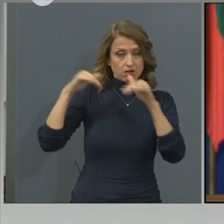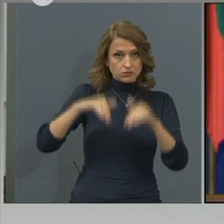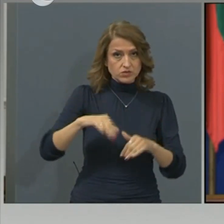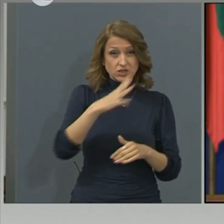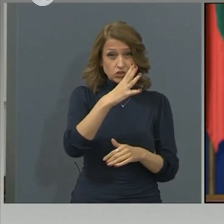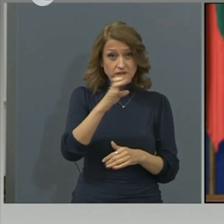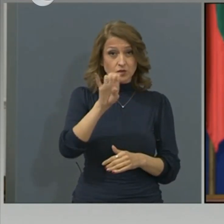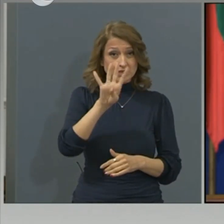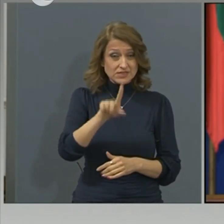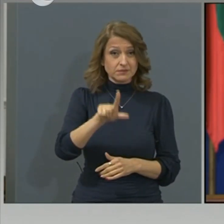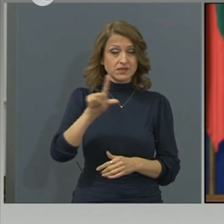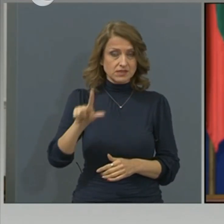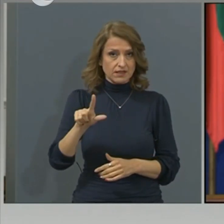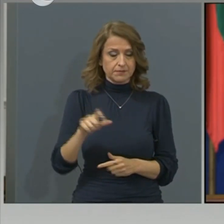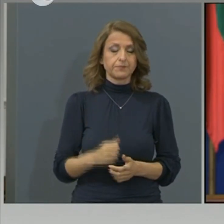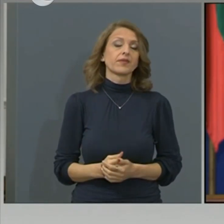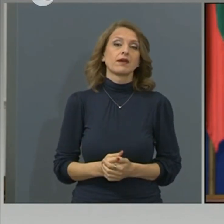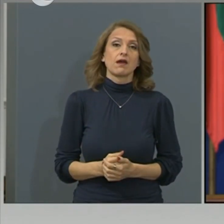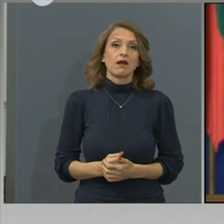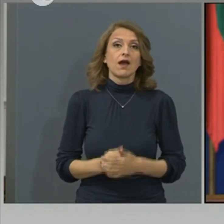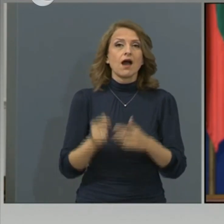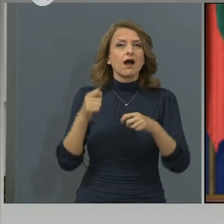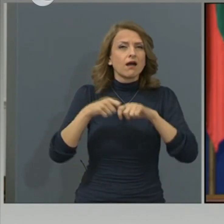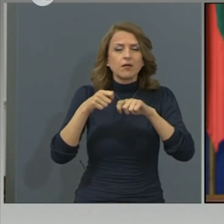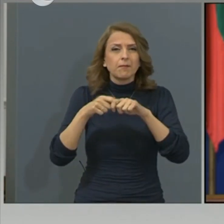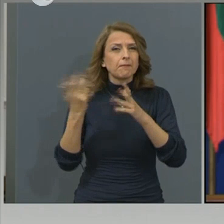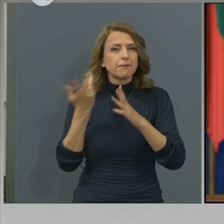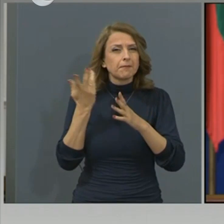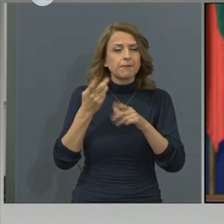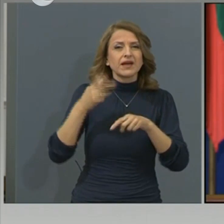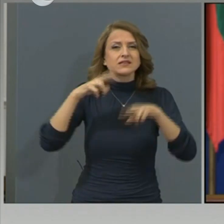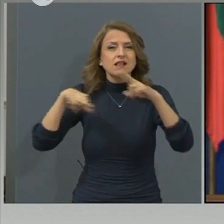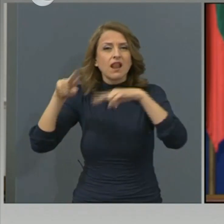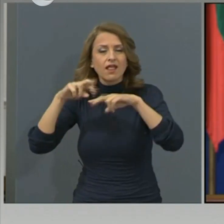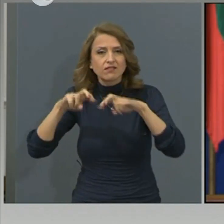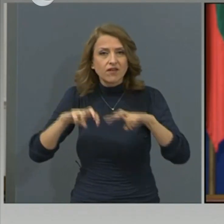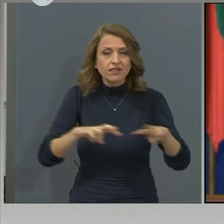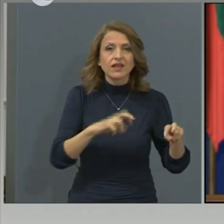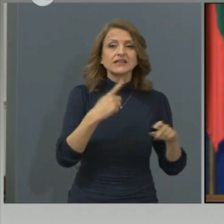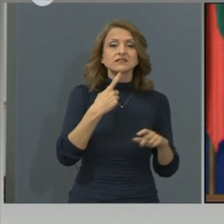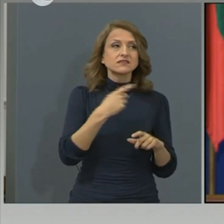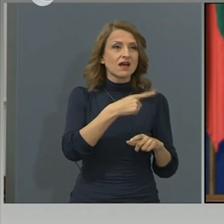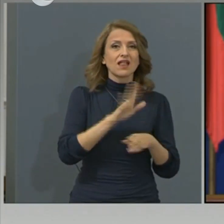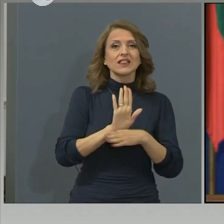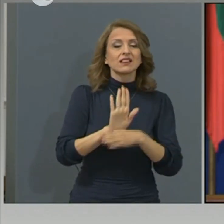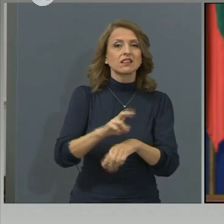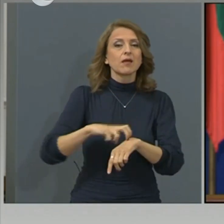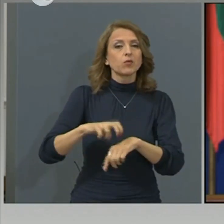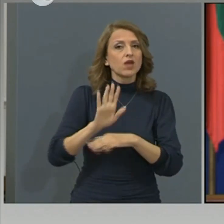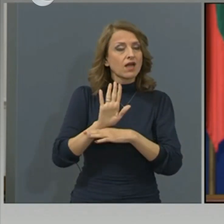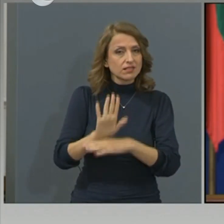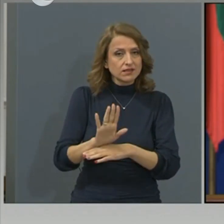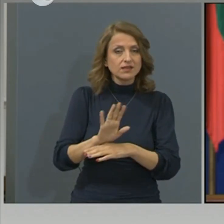От проведеното изследване на народни представители и